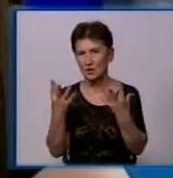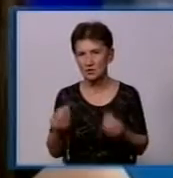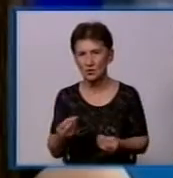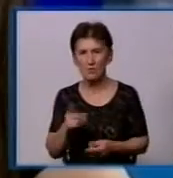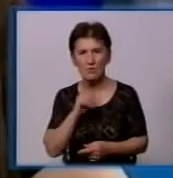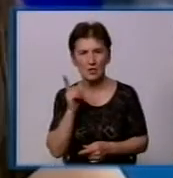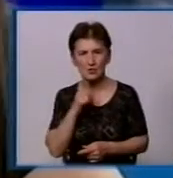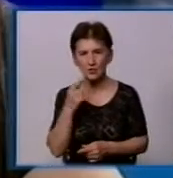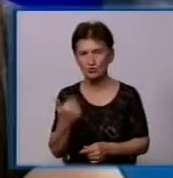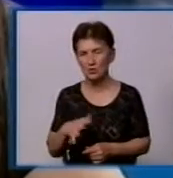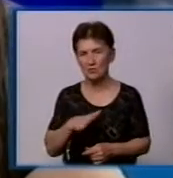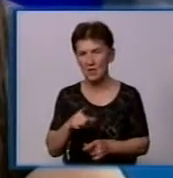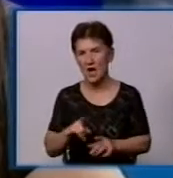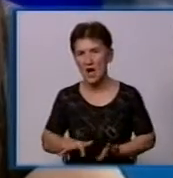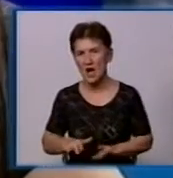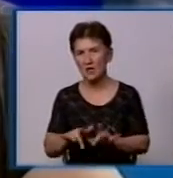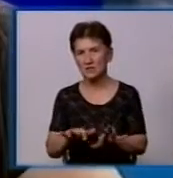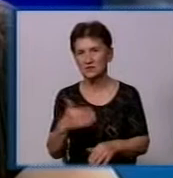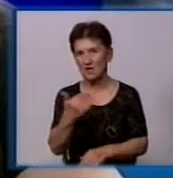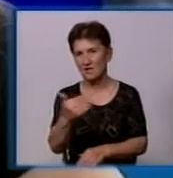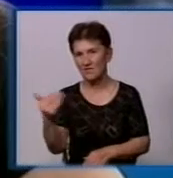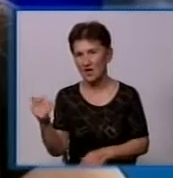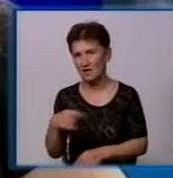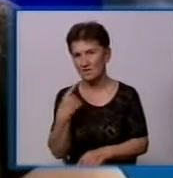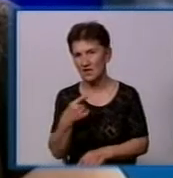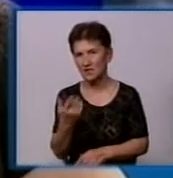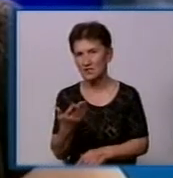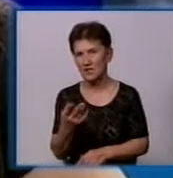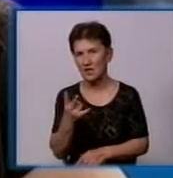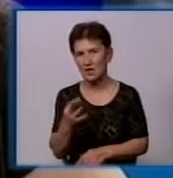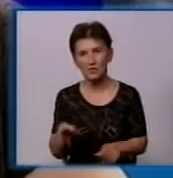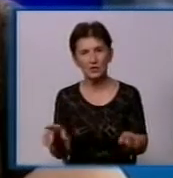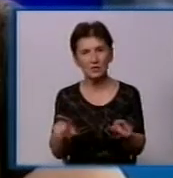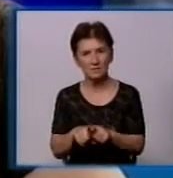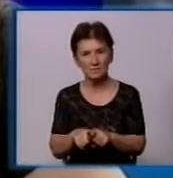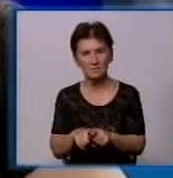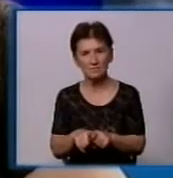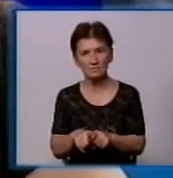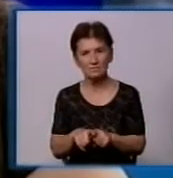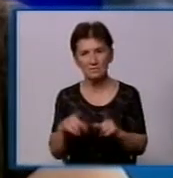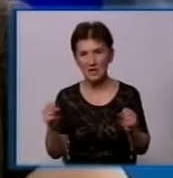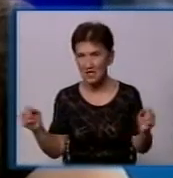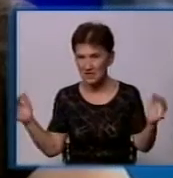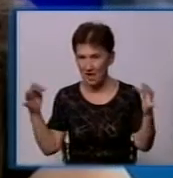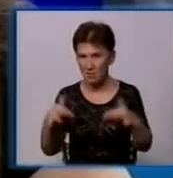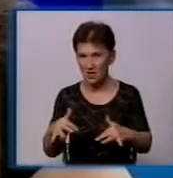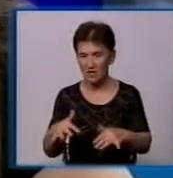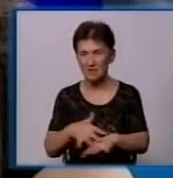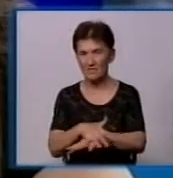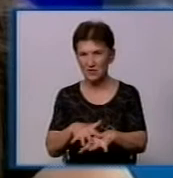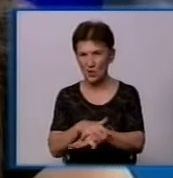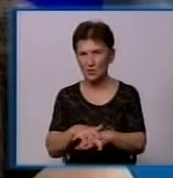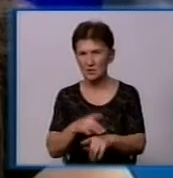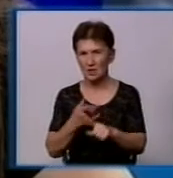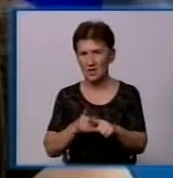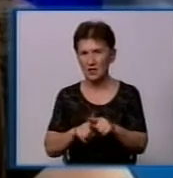У нас вже була акція. Ви говорите, маленькі флайери, але, тим не мені, скоплення народу в тому же дендропарку, який, по суті, знаходиться